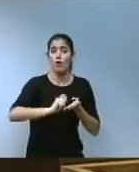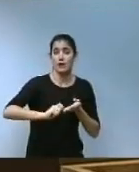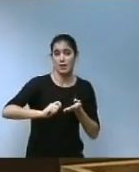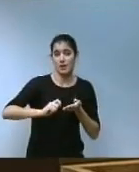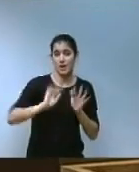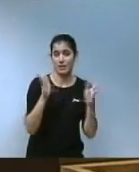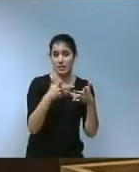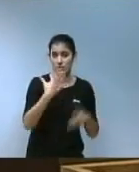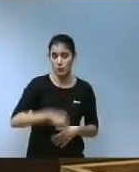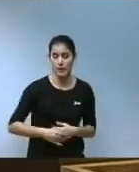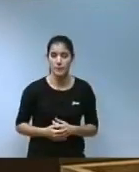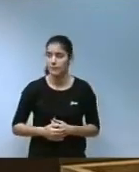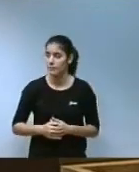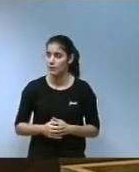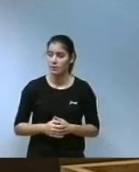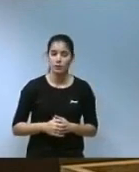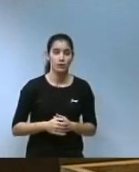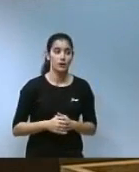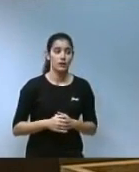valenciana i, descomptat,